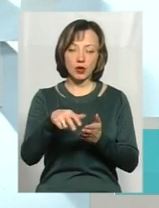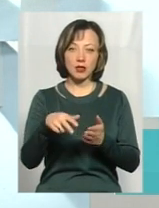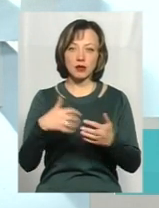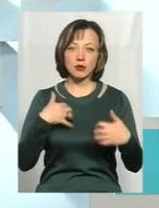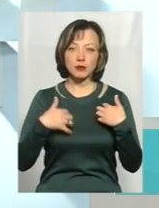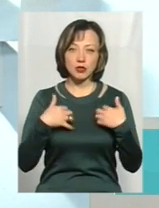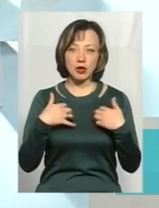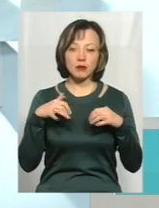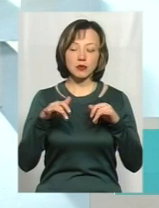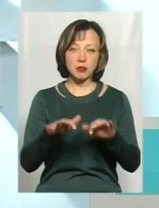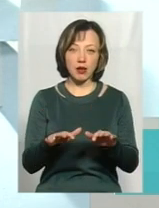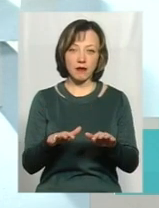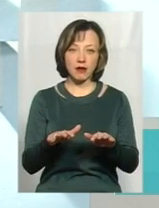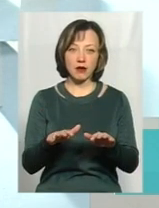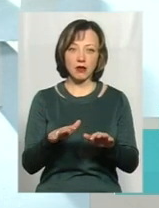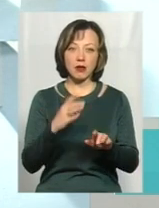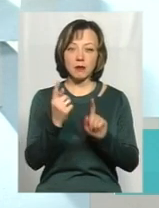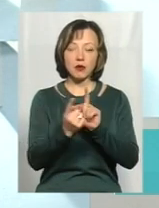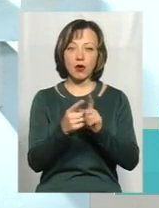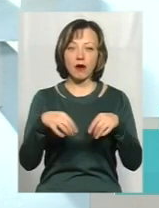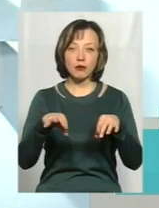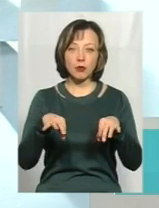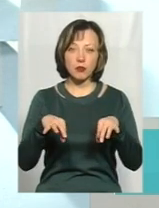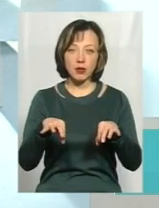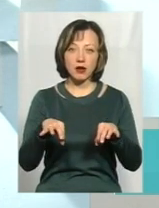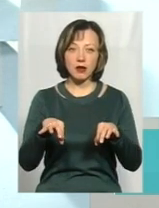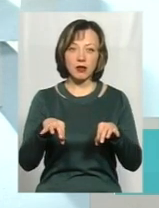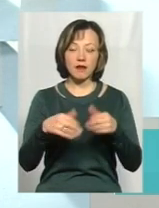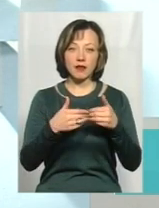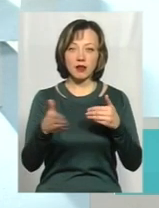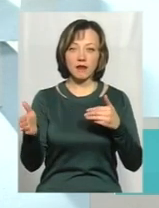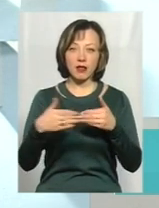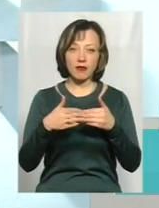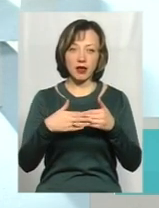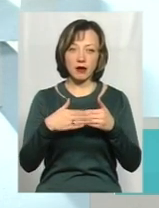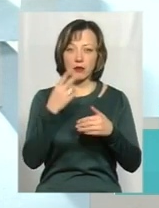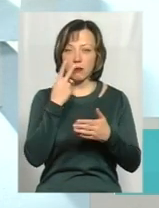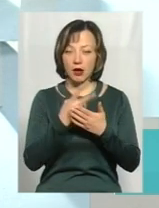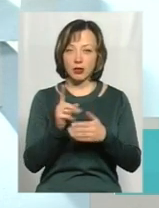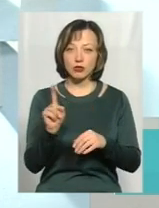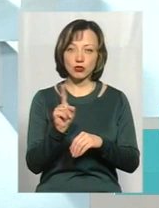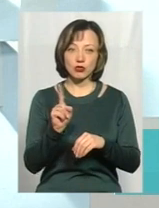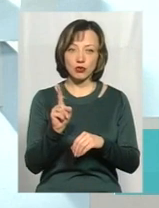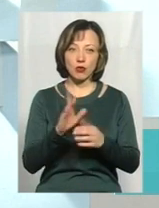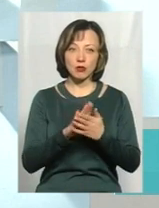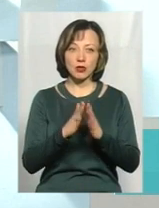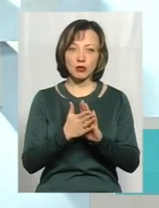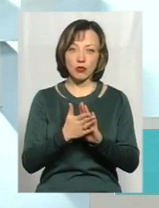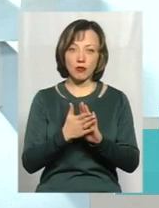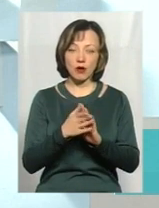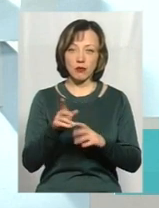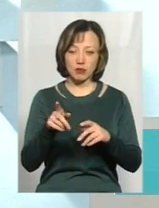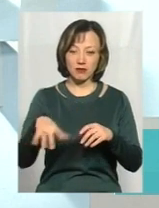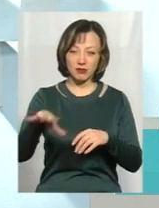поспішає в яких справах, підходить до автомобіля, відкриває двері, бачить, що обстановка в автомобілі